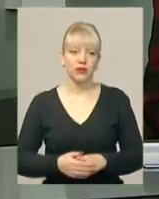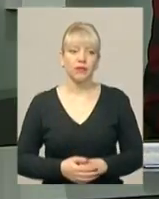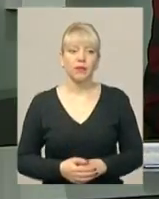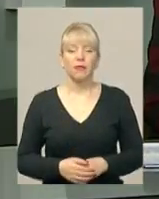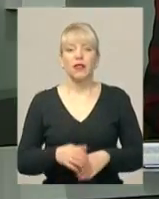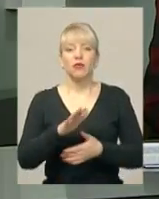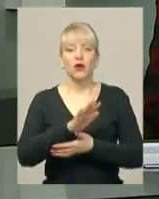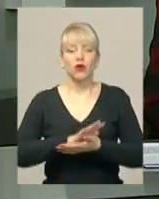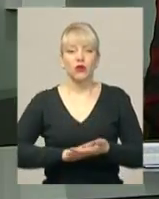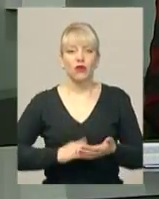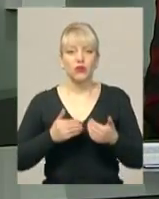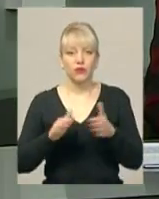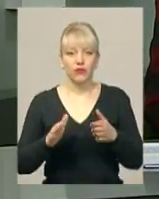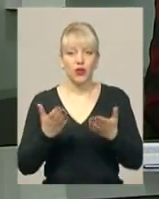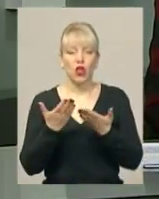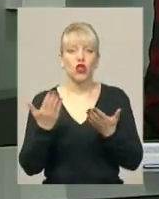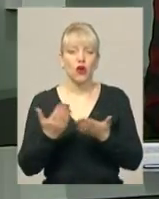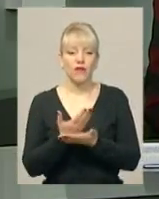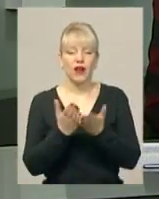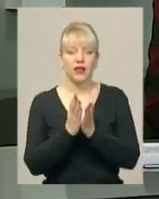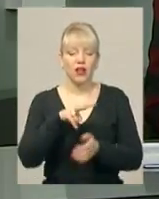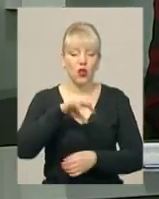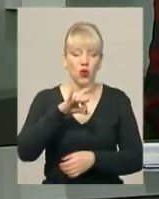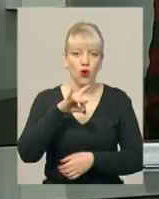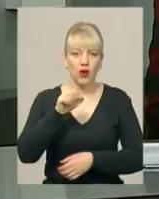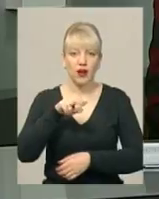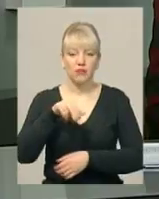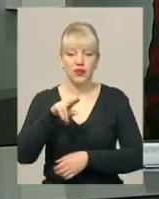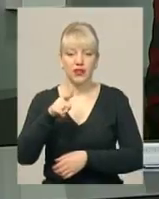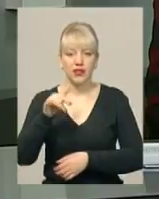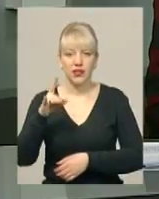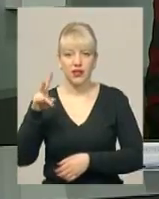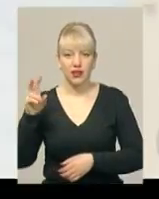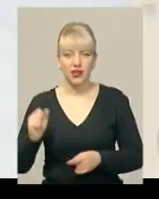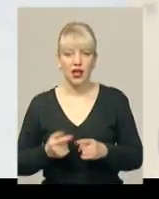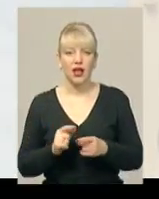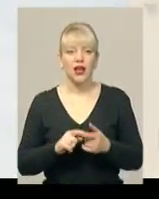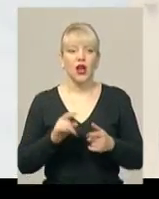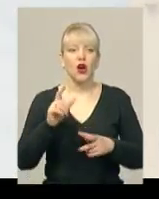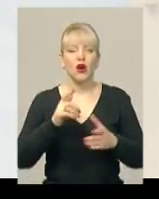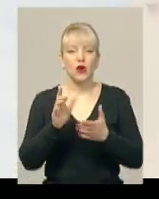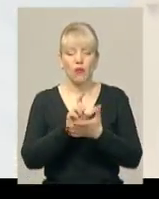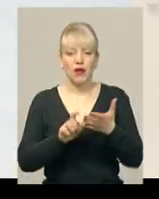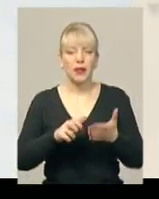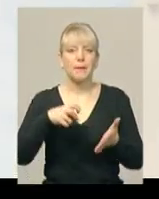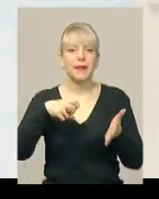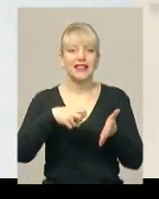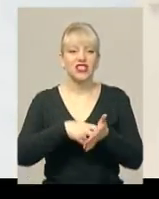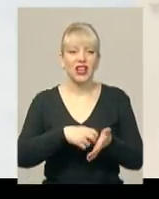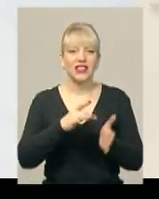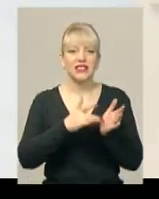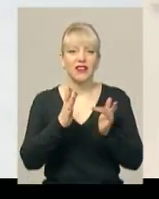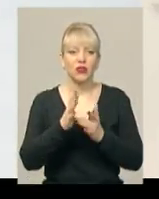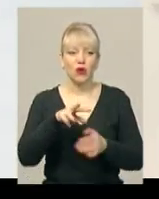Продовжуємо випуск. Нову книгу Лори Підгірною презентують хмельничанам цього тижня. Роман «Печатка святої Маргарити» є продовженням історичного